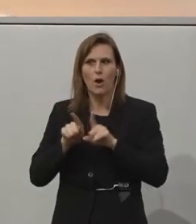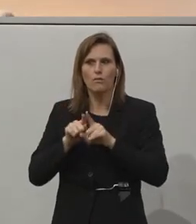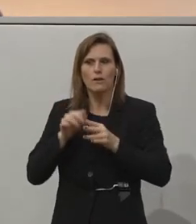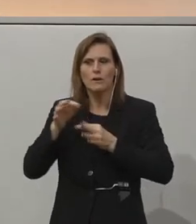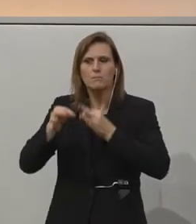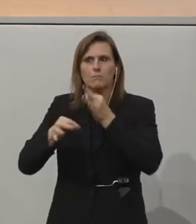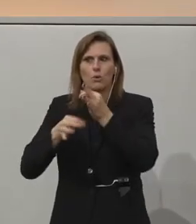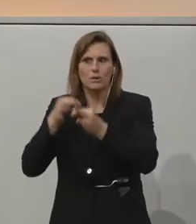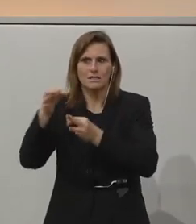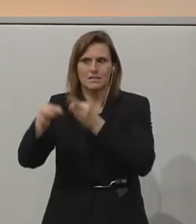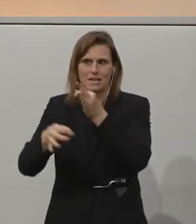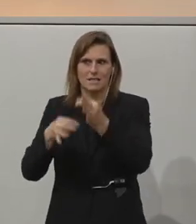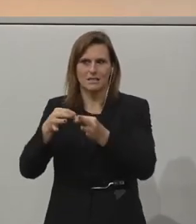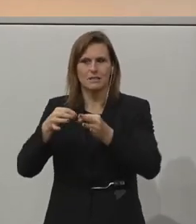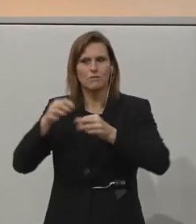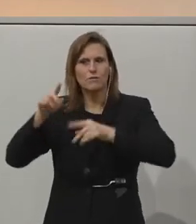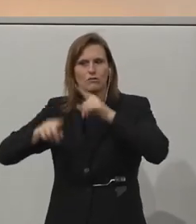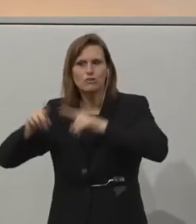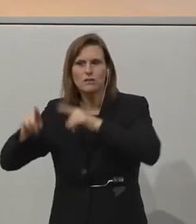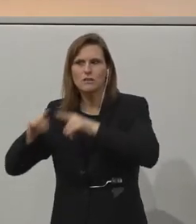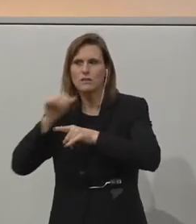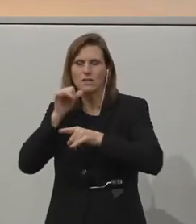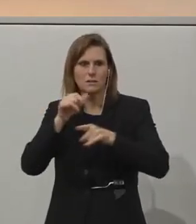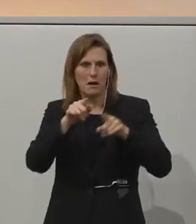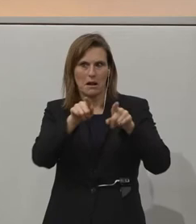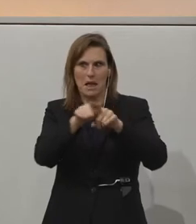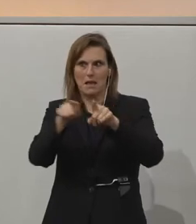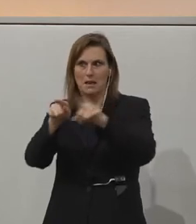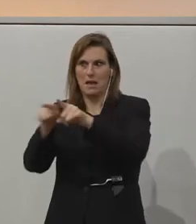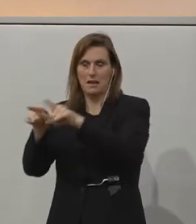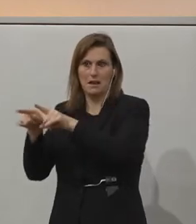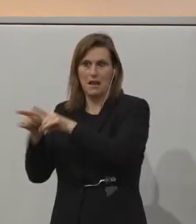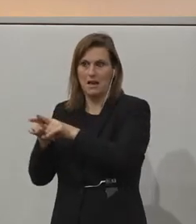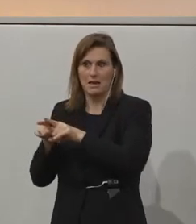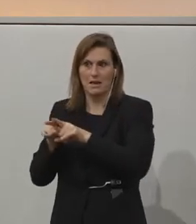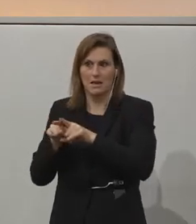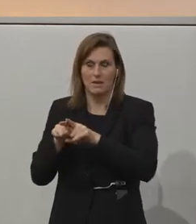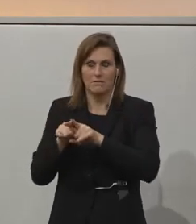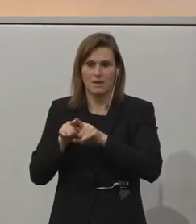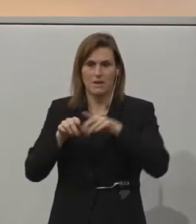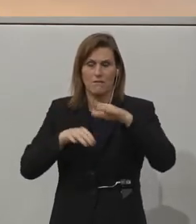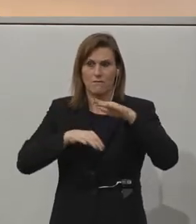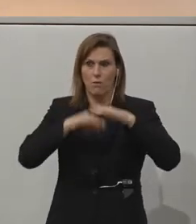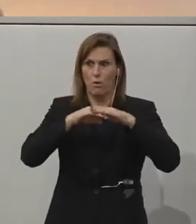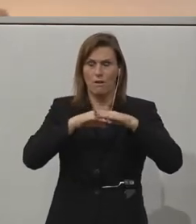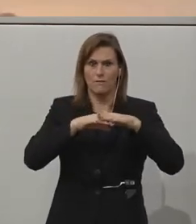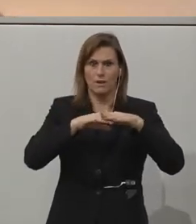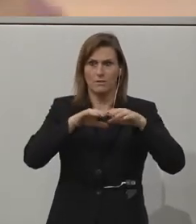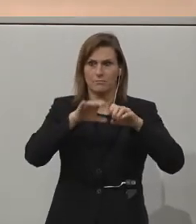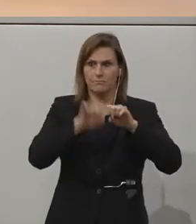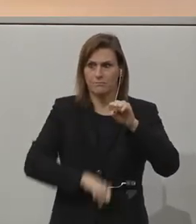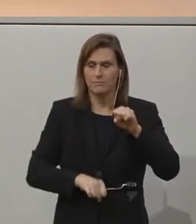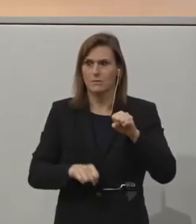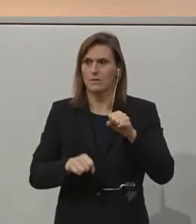not an extreme loss. Now, if that is the case, if that is the case, then any business that is dealing with a